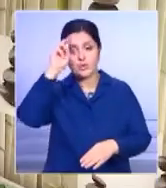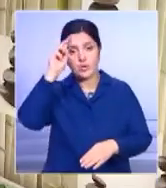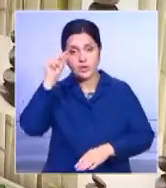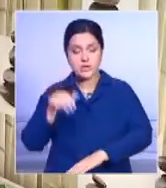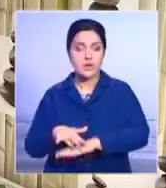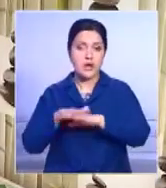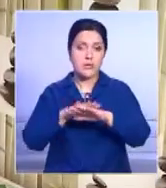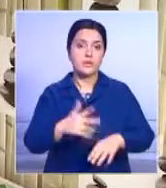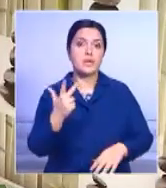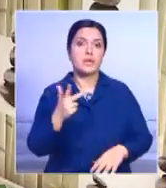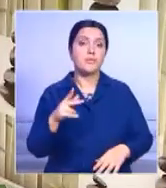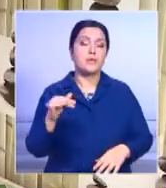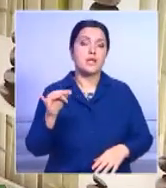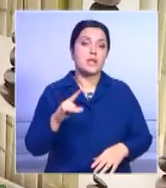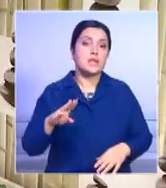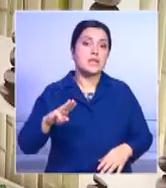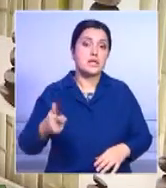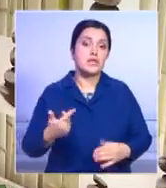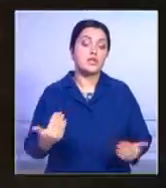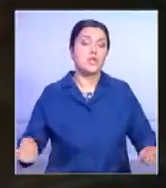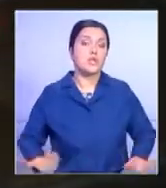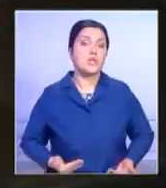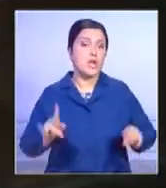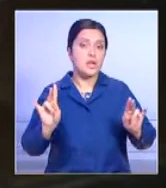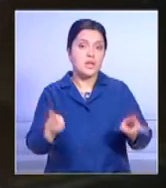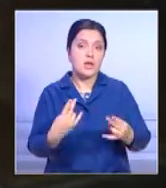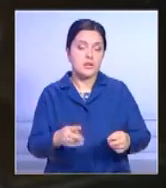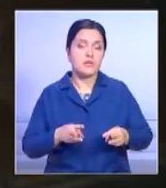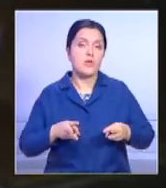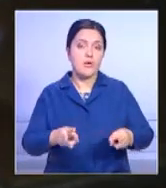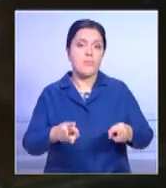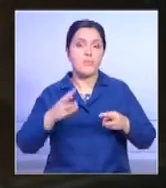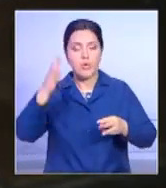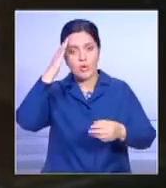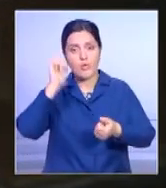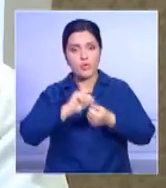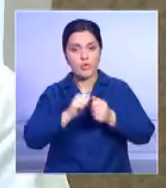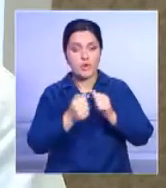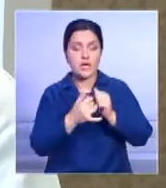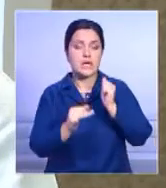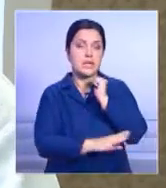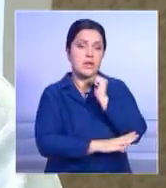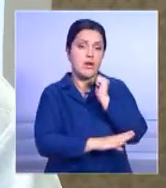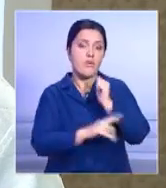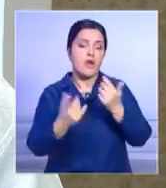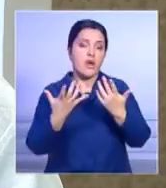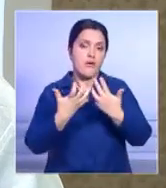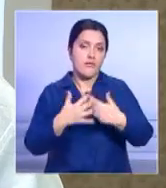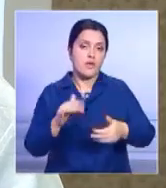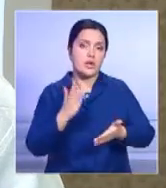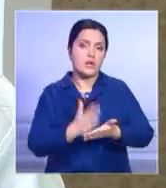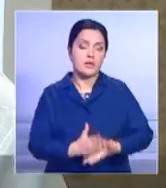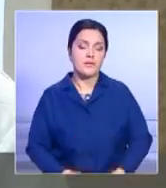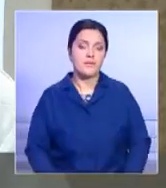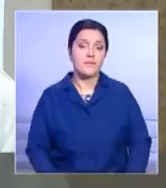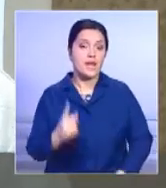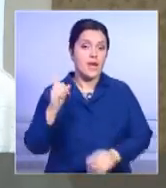почти 3 миллиарда тенге. Теперь жителям не нужно отапливать свои дома углем или дровами. Один мешок уголь